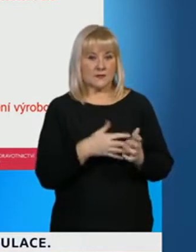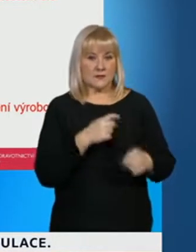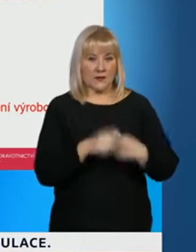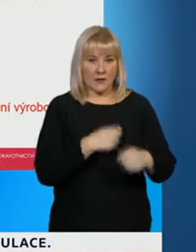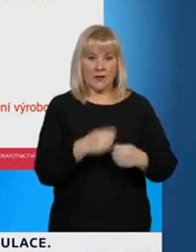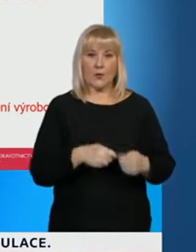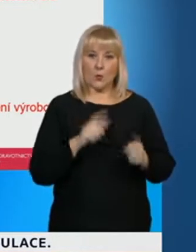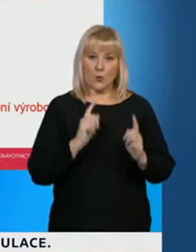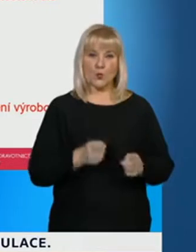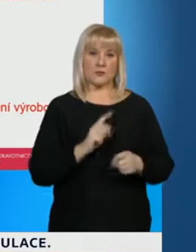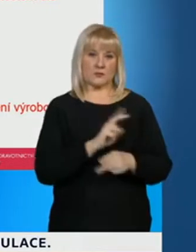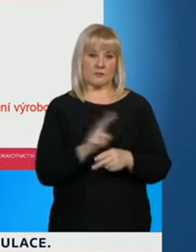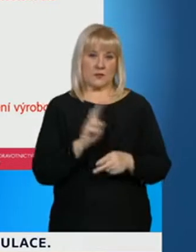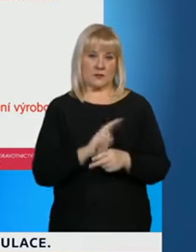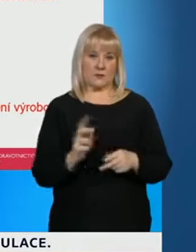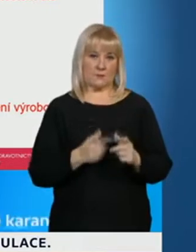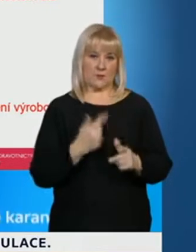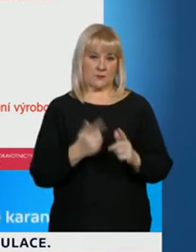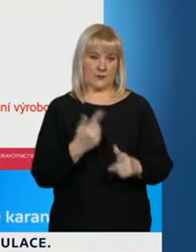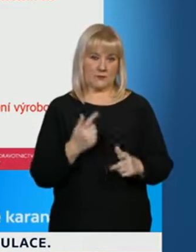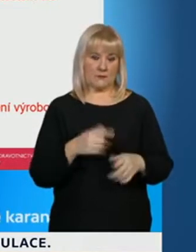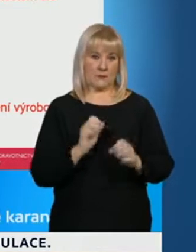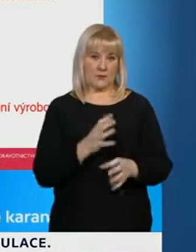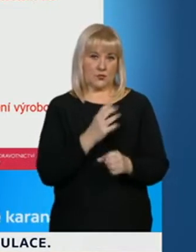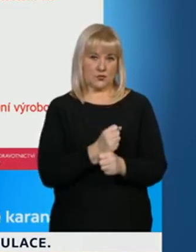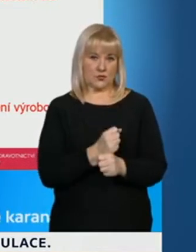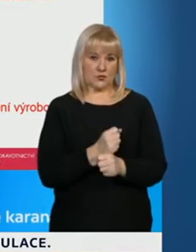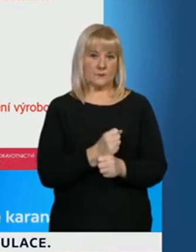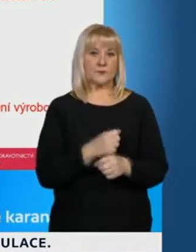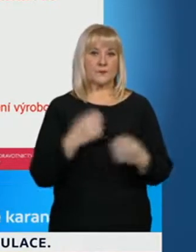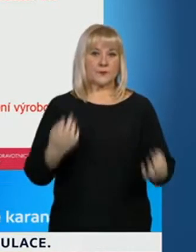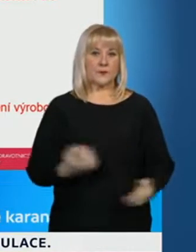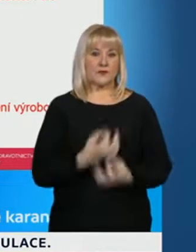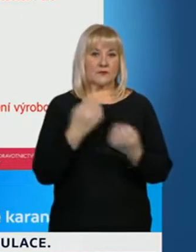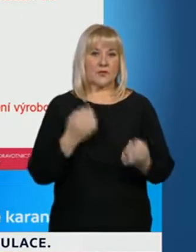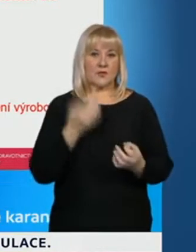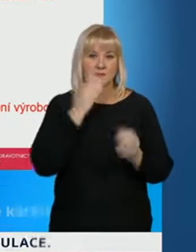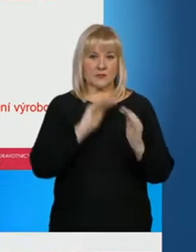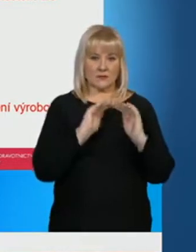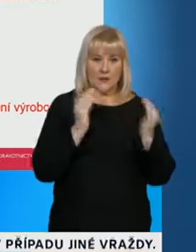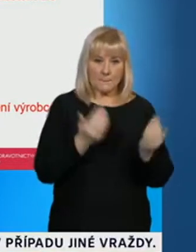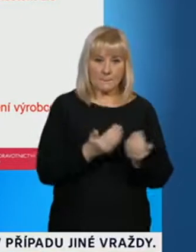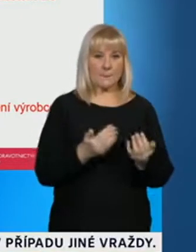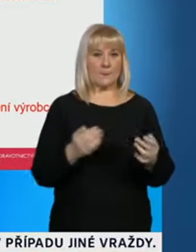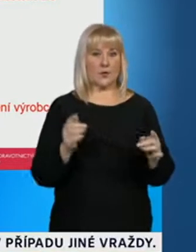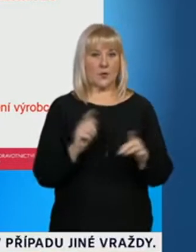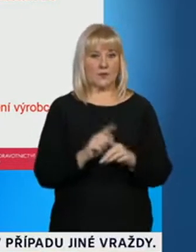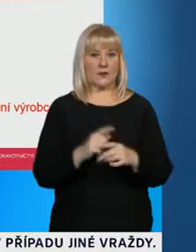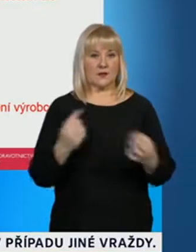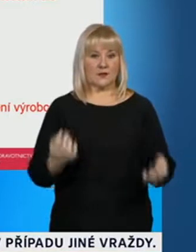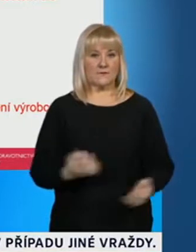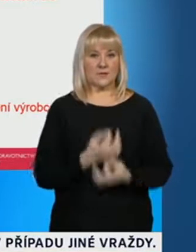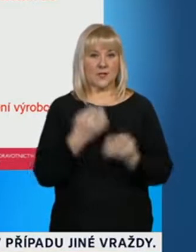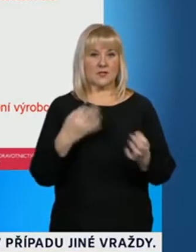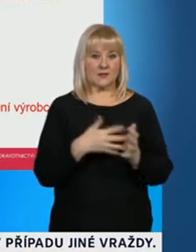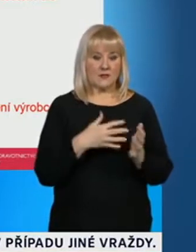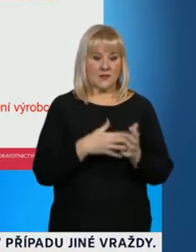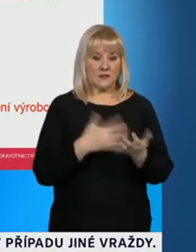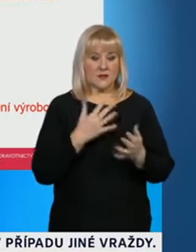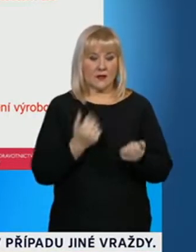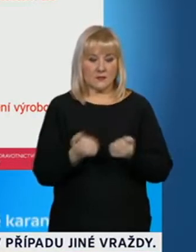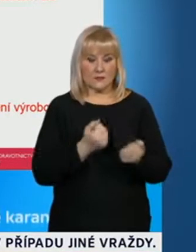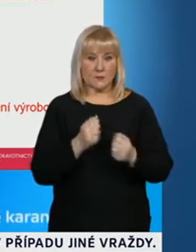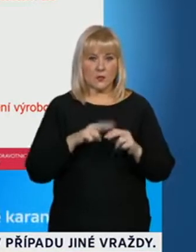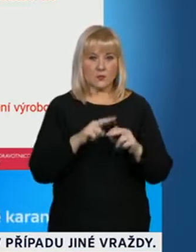ty podmínky byly dodrženy zejména z hlediska podmínek teplotních a samozřejmě manipulace s antigenními testy,